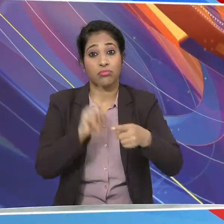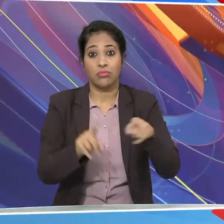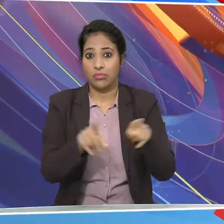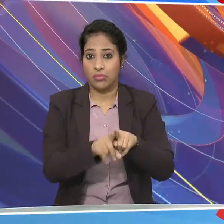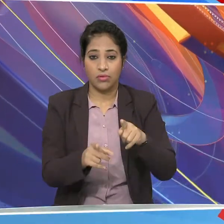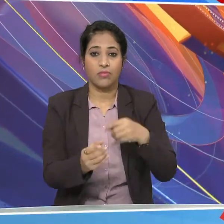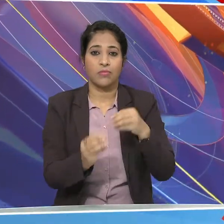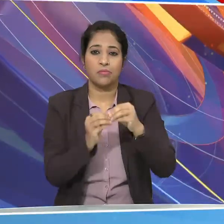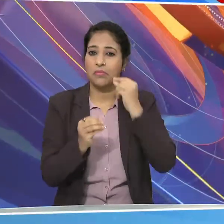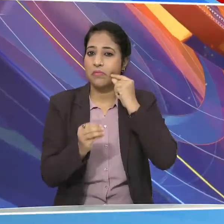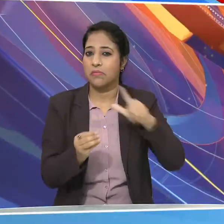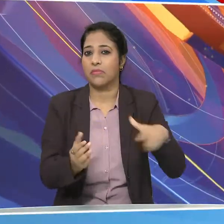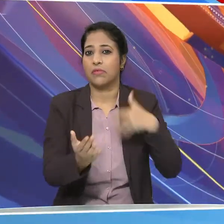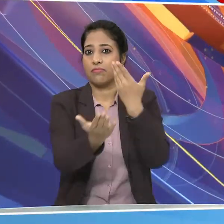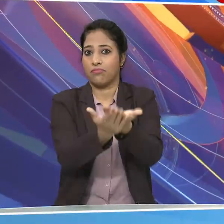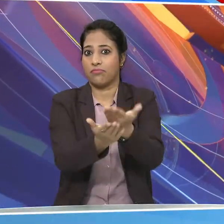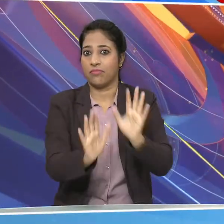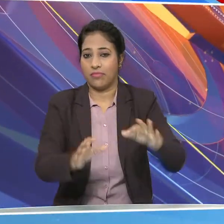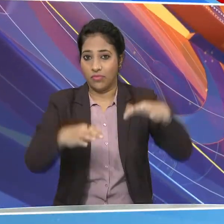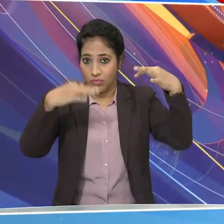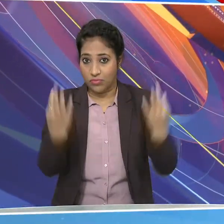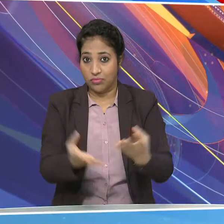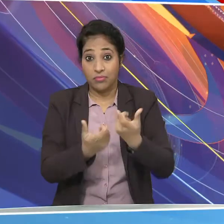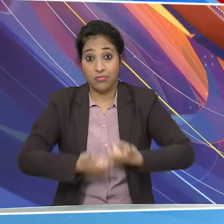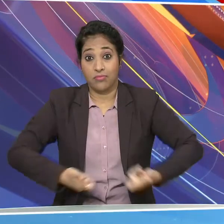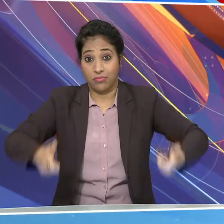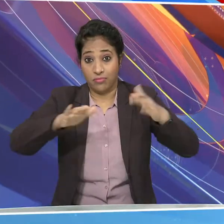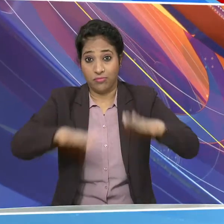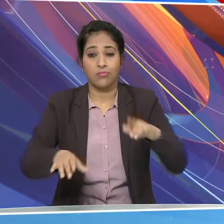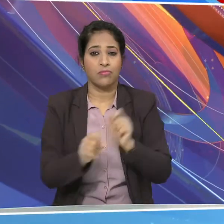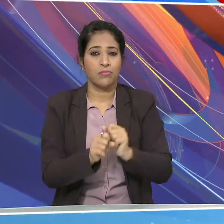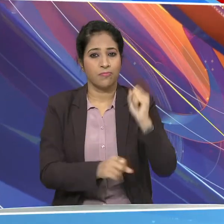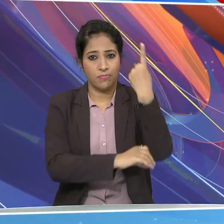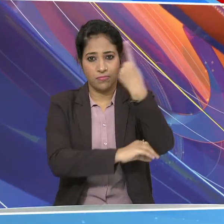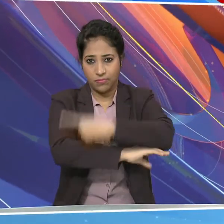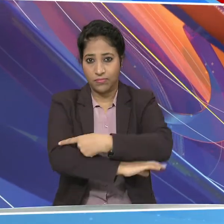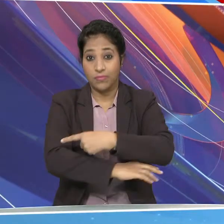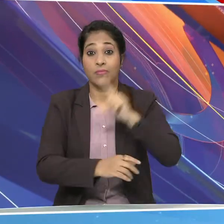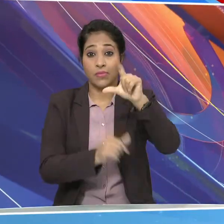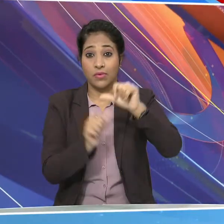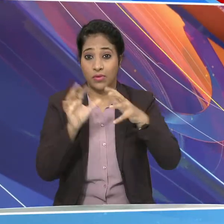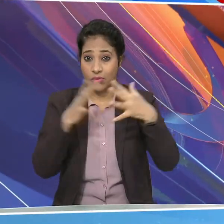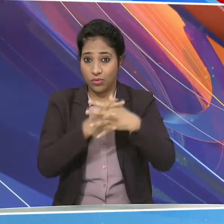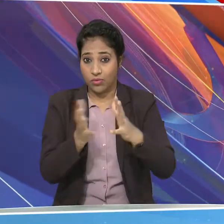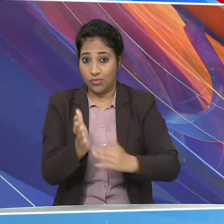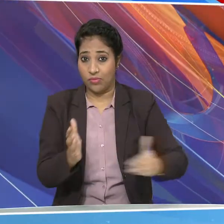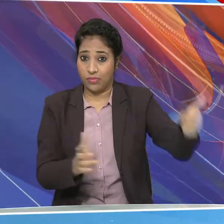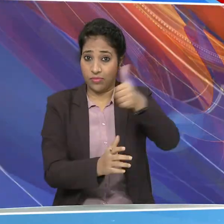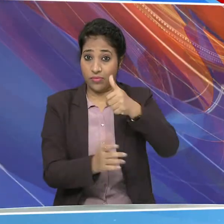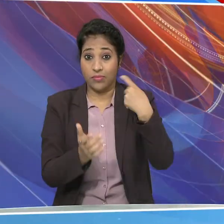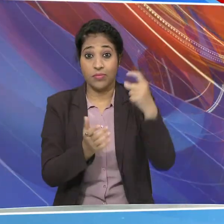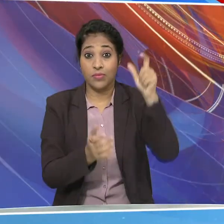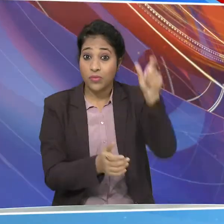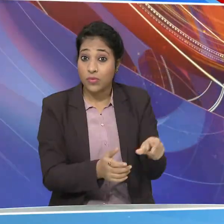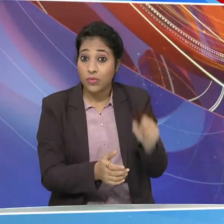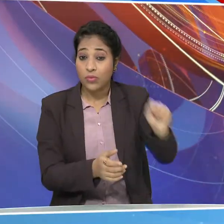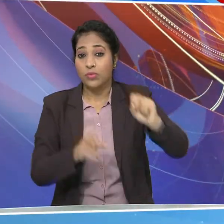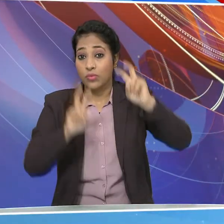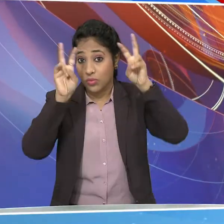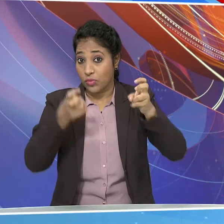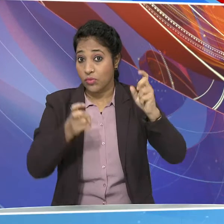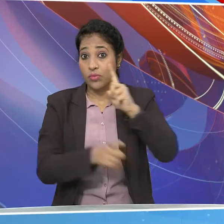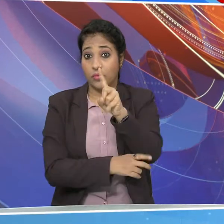पेश किया नए संसत भावन में कारवाई के पहले दिन केंद्रिय कानून मंत्री अर्जुन राम में घ्वाल ने इस बारे